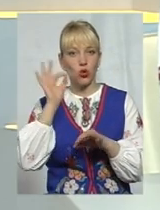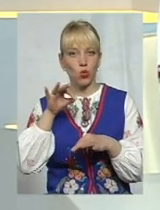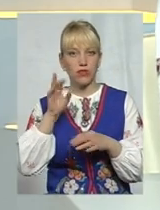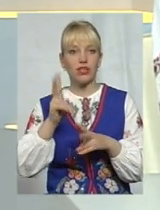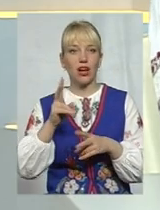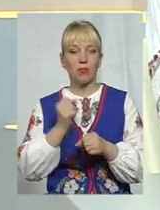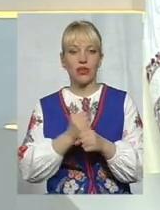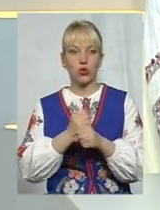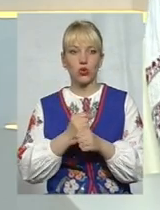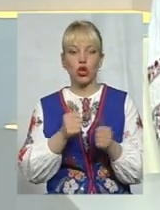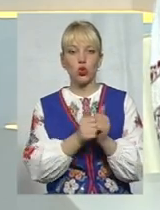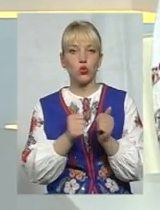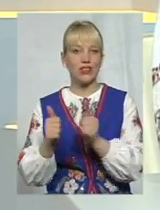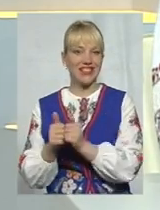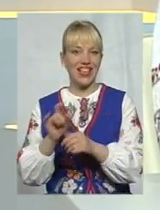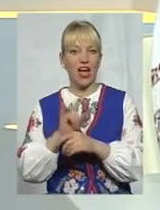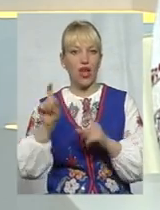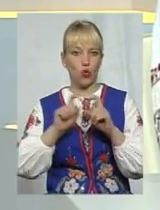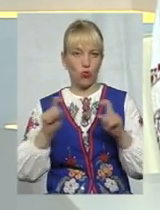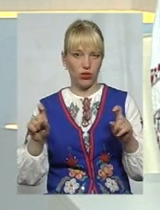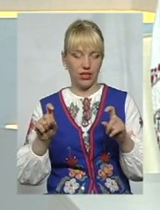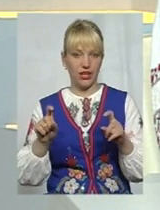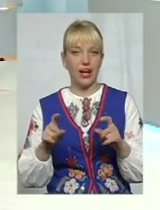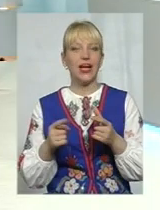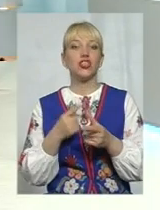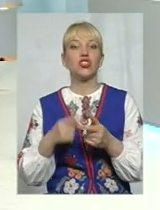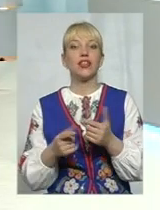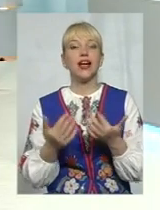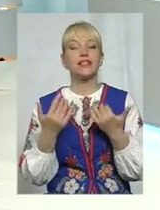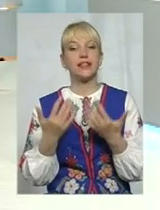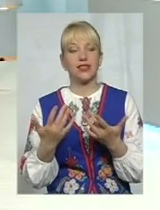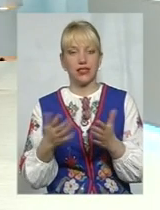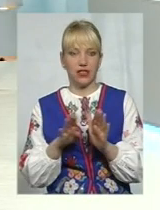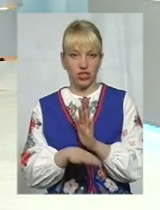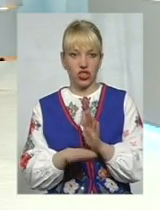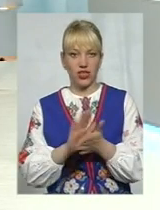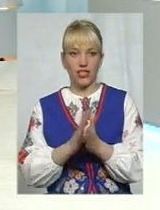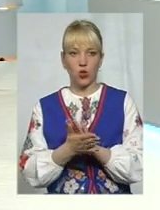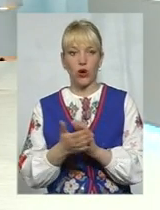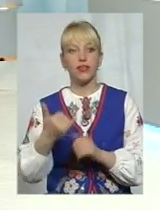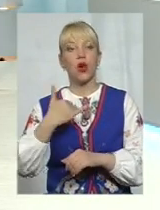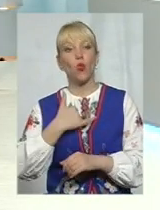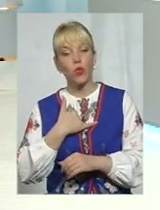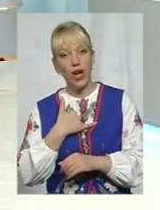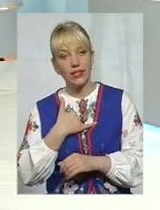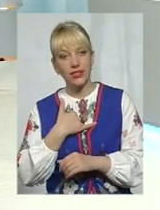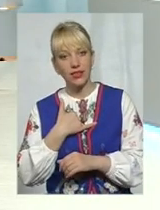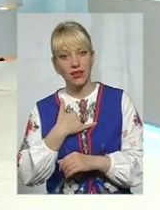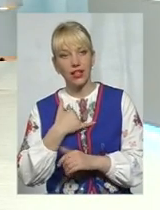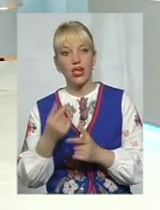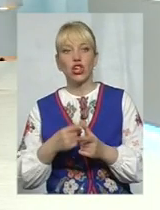працюють сусідні аеропорти. Чи настільки гірша ситуація в нас і чи